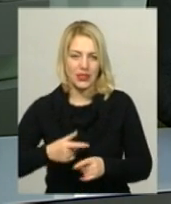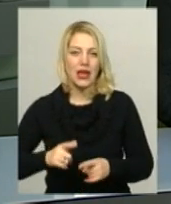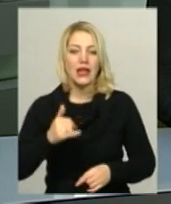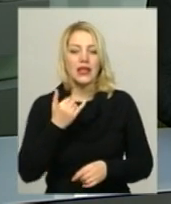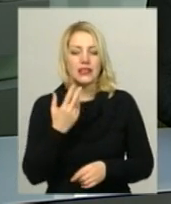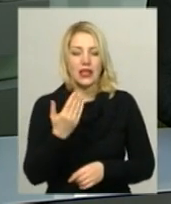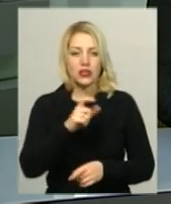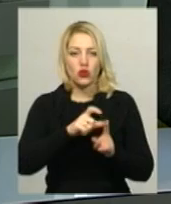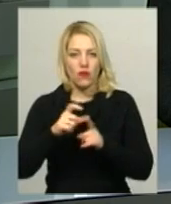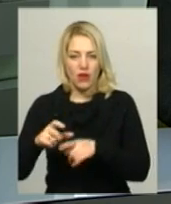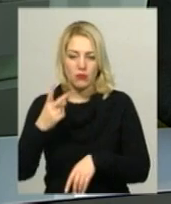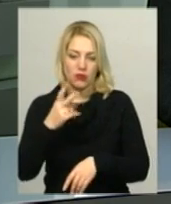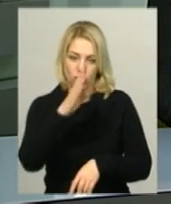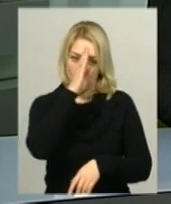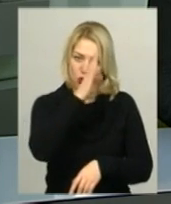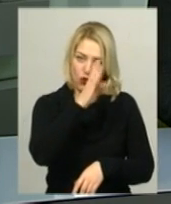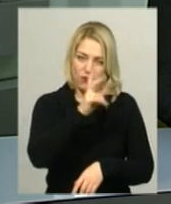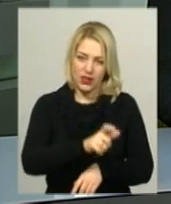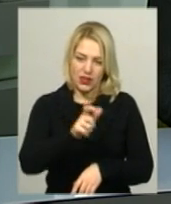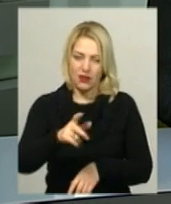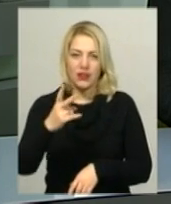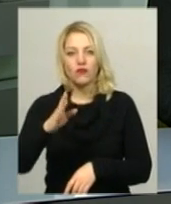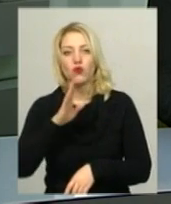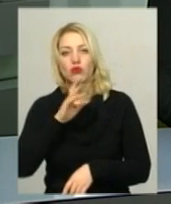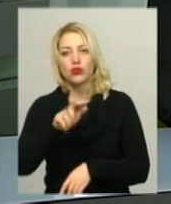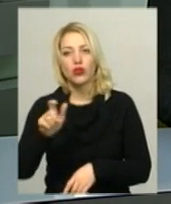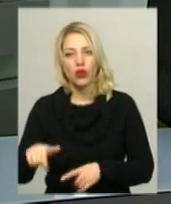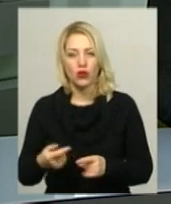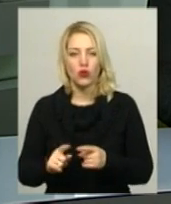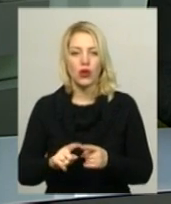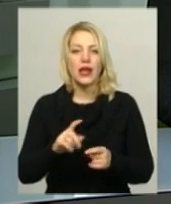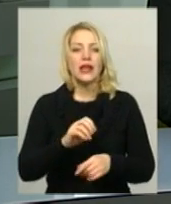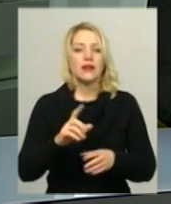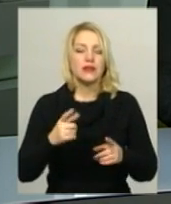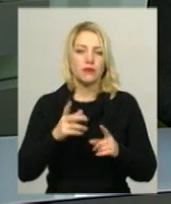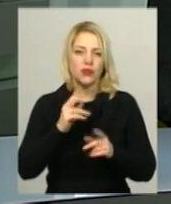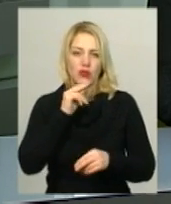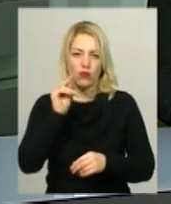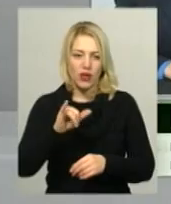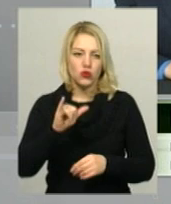словами, двох чоловіків та двох жінок підозрюють у зберіганні та торгівлі опіуми, метадону та марихуани.